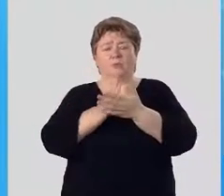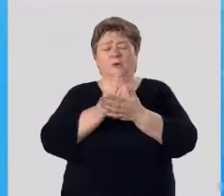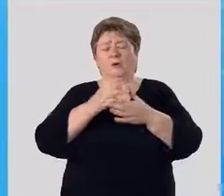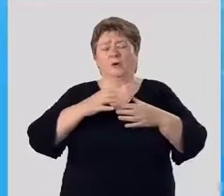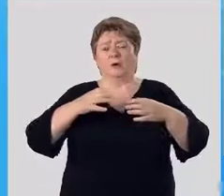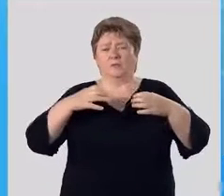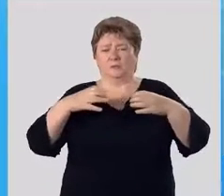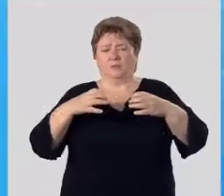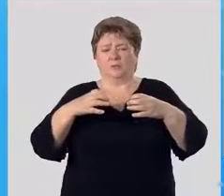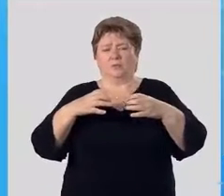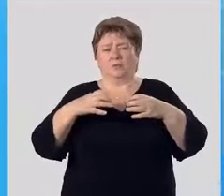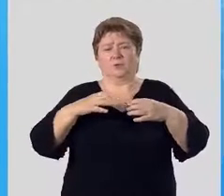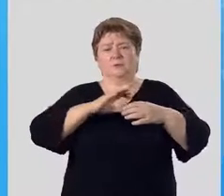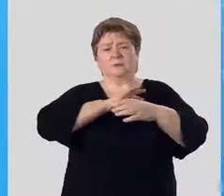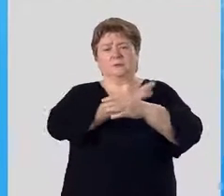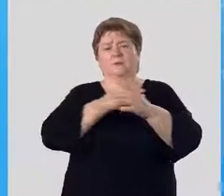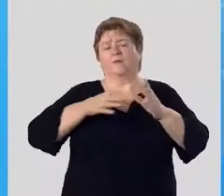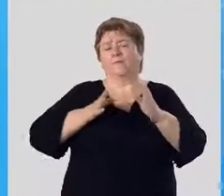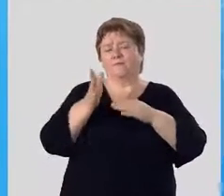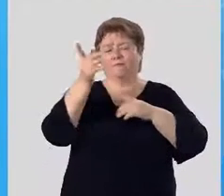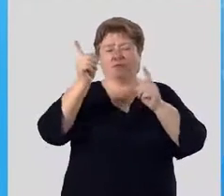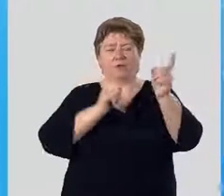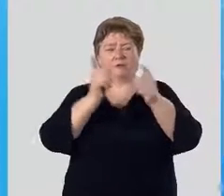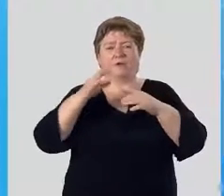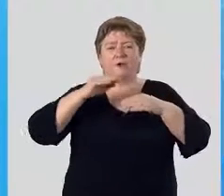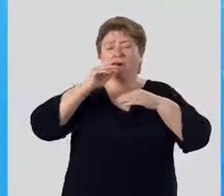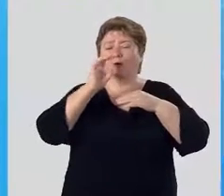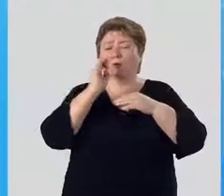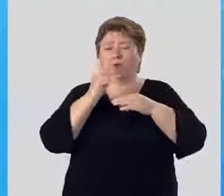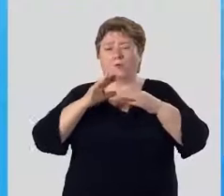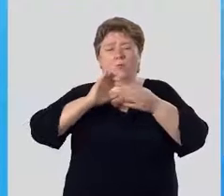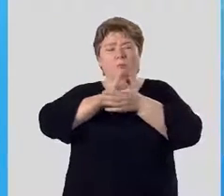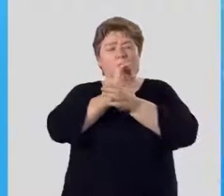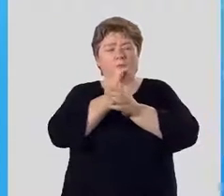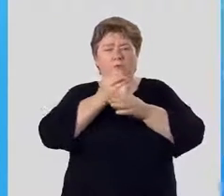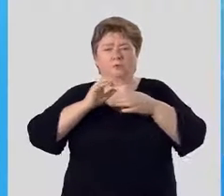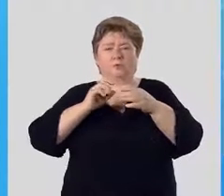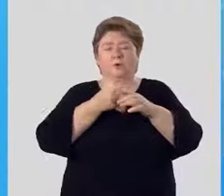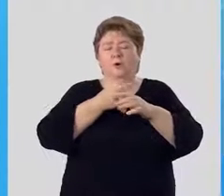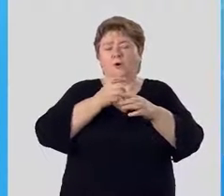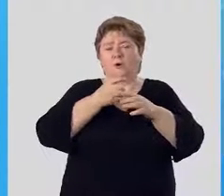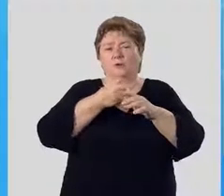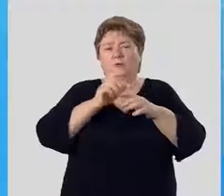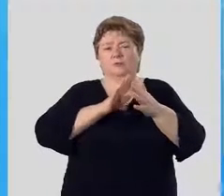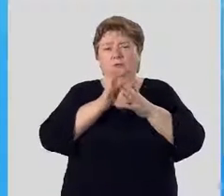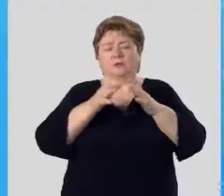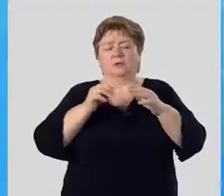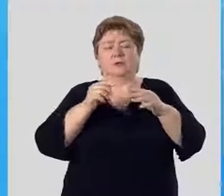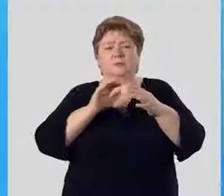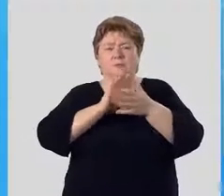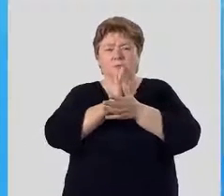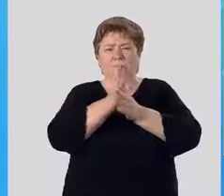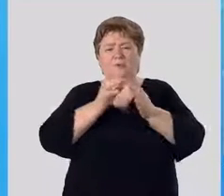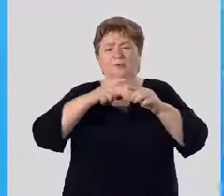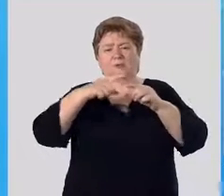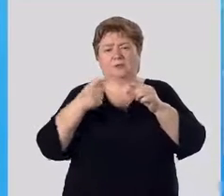массивными габаритами и мощными бетвями. Его крона очень густая из-за плотных и черешкообразных